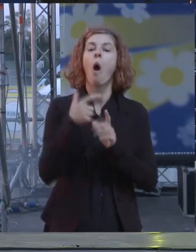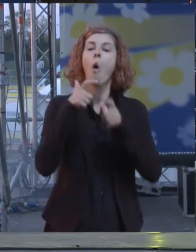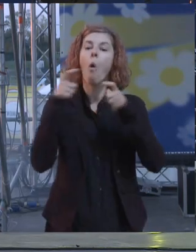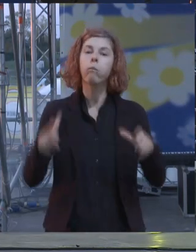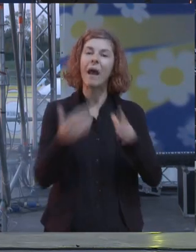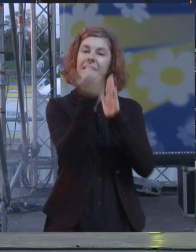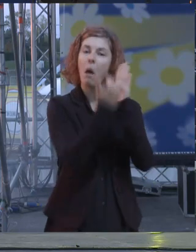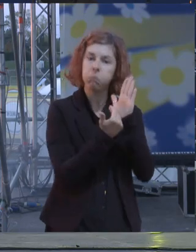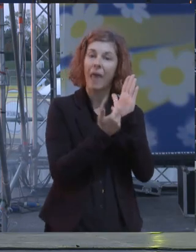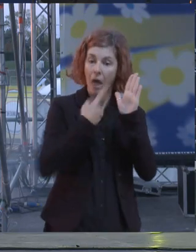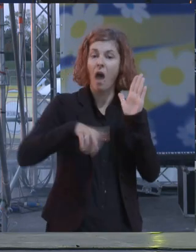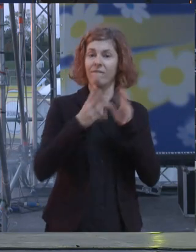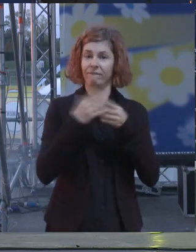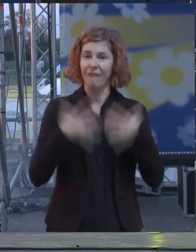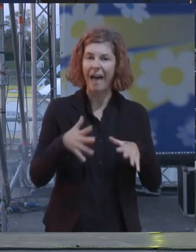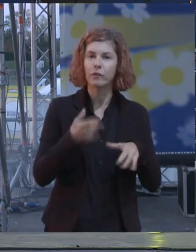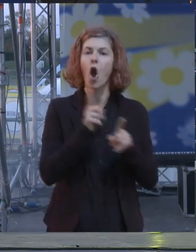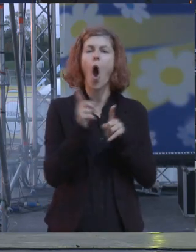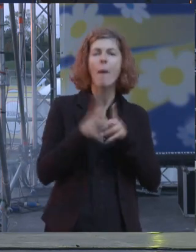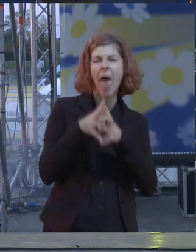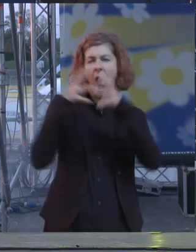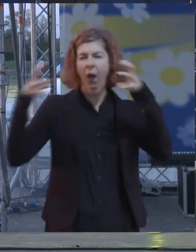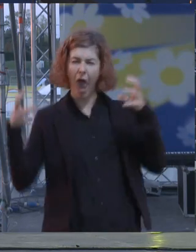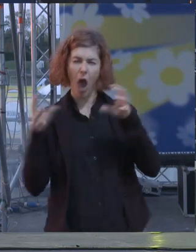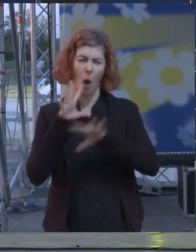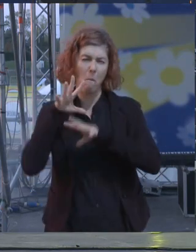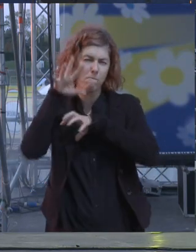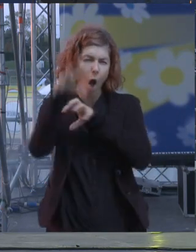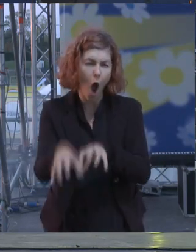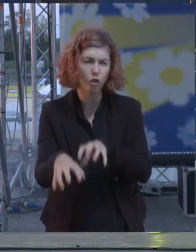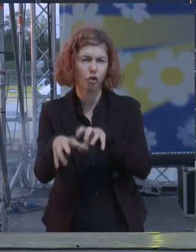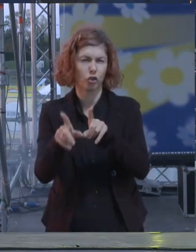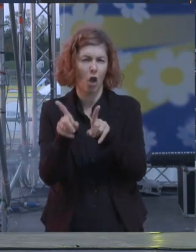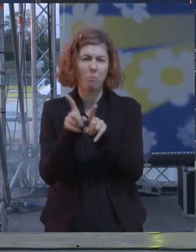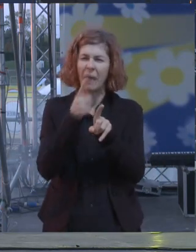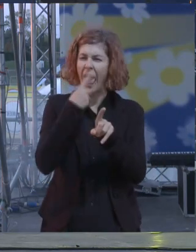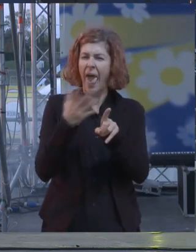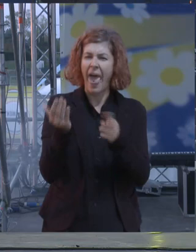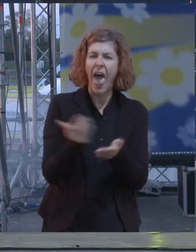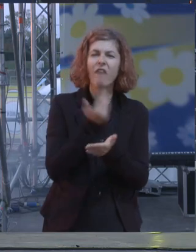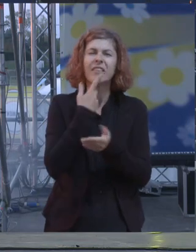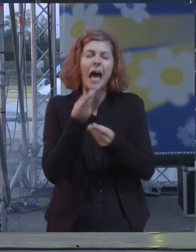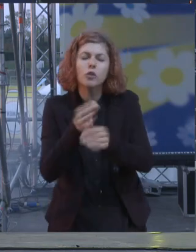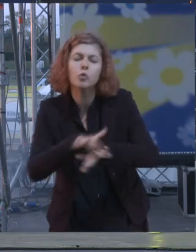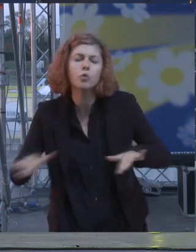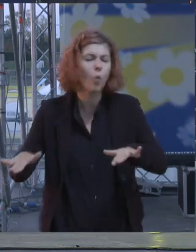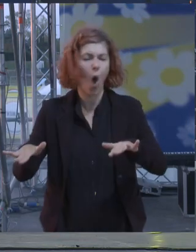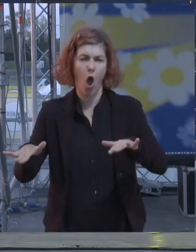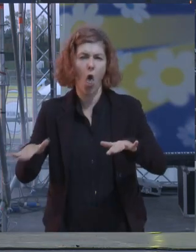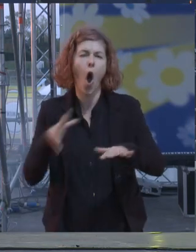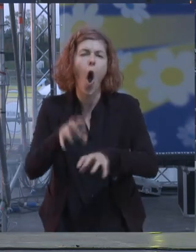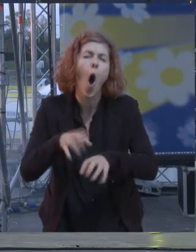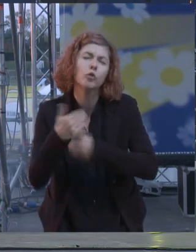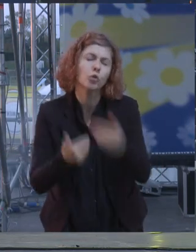'abbattimento degli ecomostri dove privilegiamo l'abbattimento e ricostruzione per evitare l'ulteriore consumo di suolo è questa la città è questo